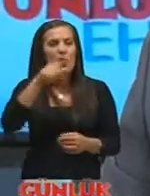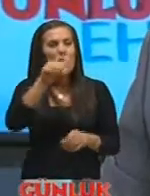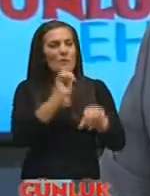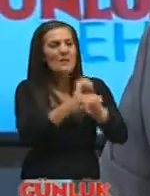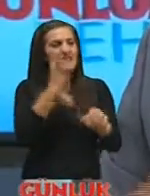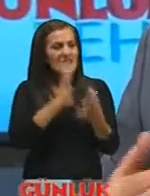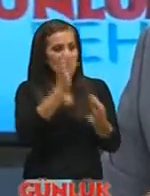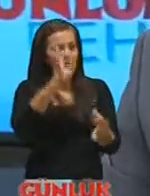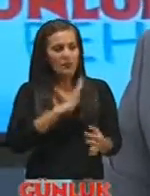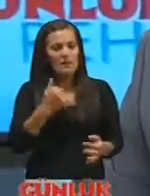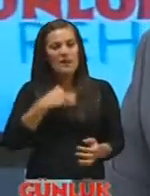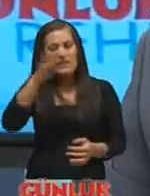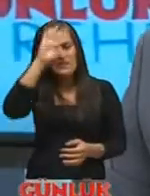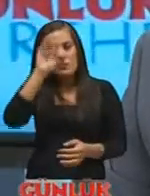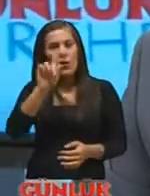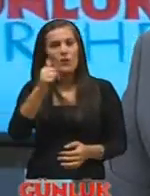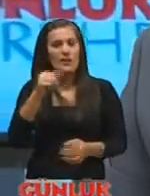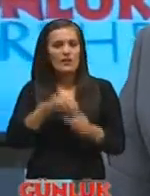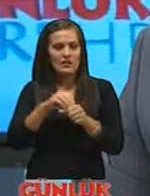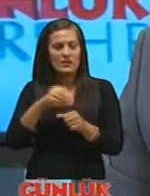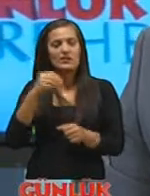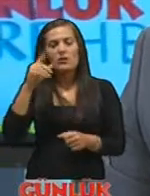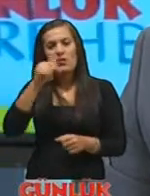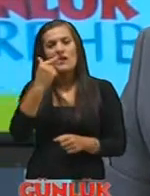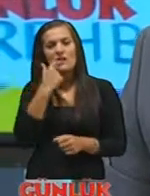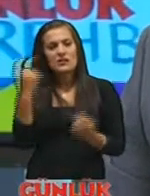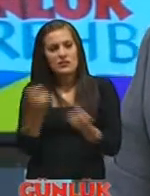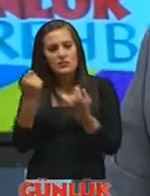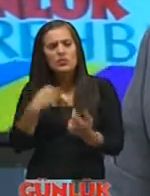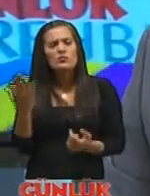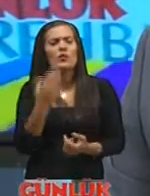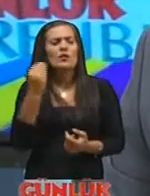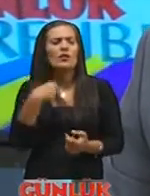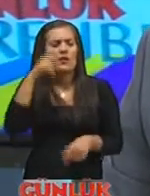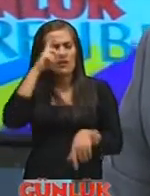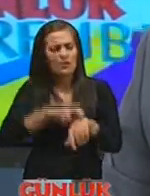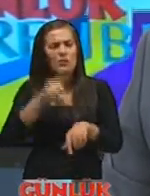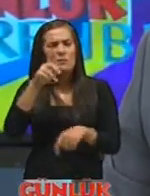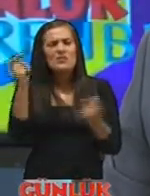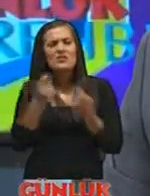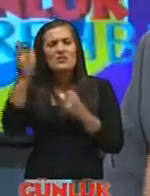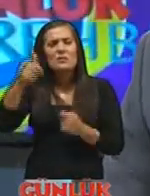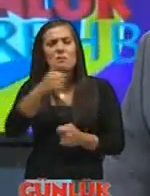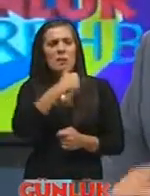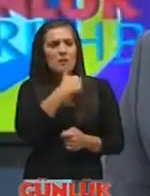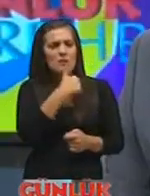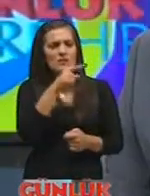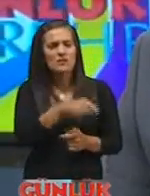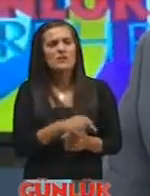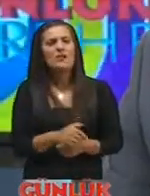bir insan varsa ben İstanbul'da da 16 yıl çalıştım çok iyi hatırlıyorum bir personelimizin babasıydı